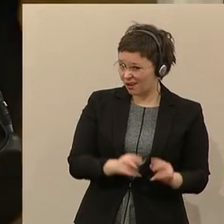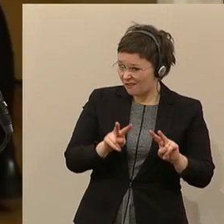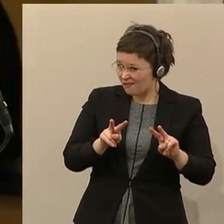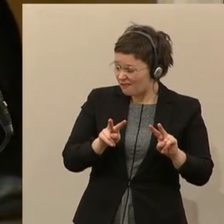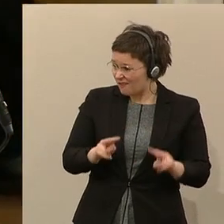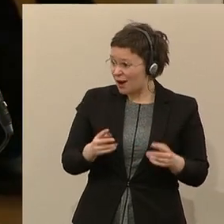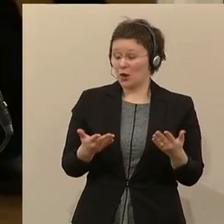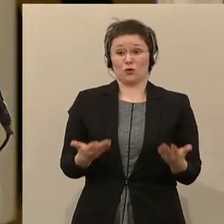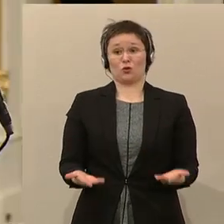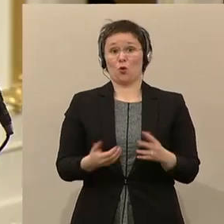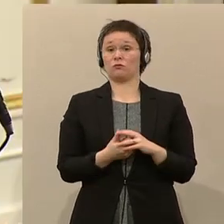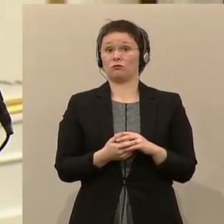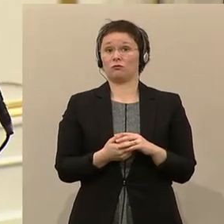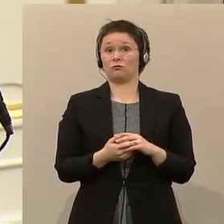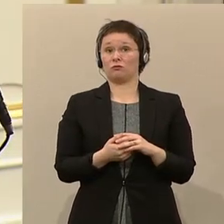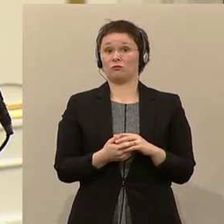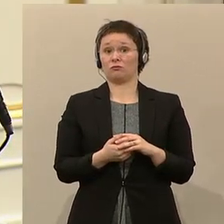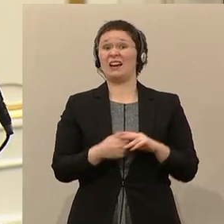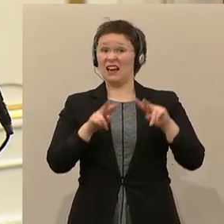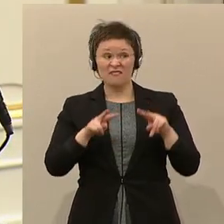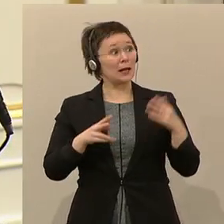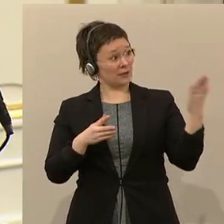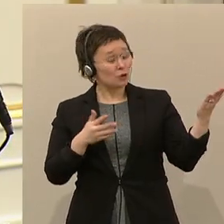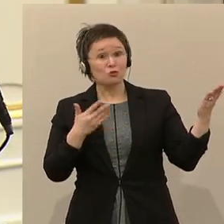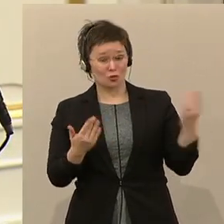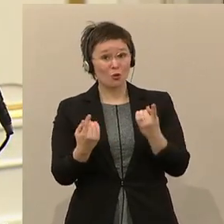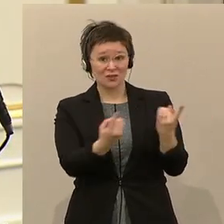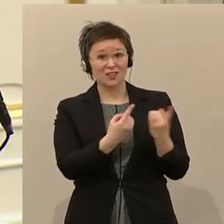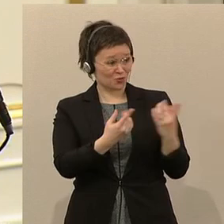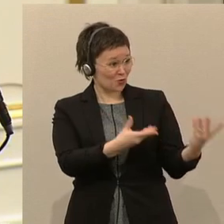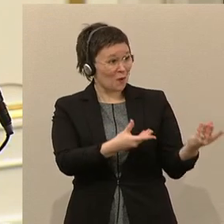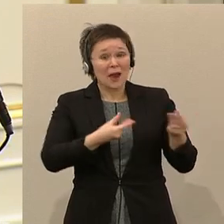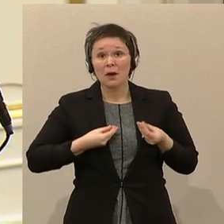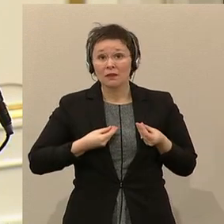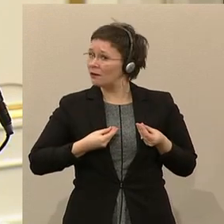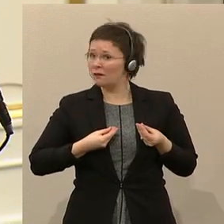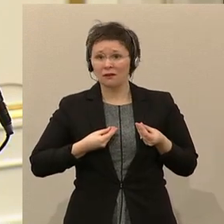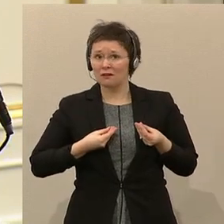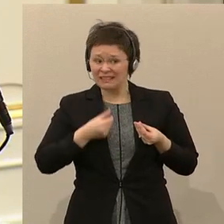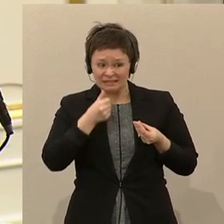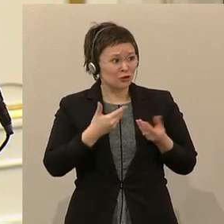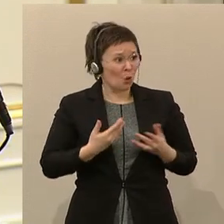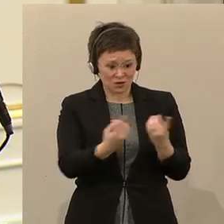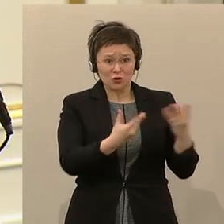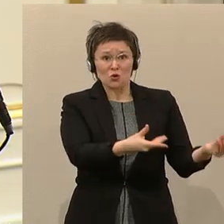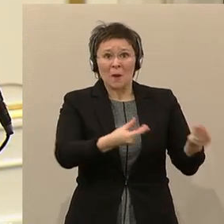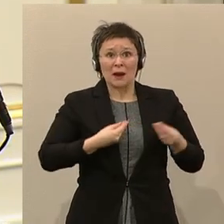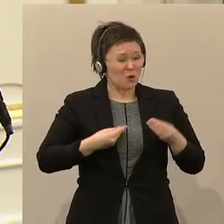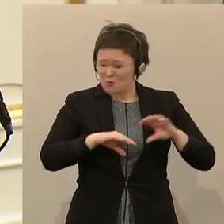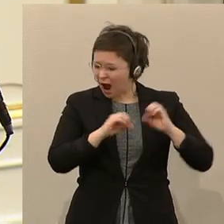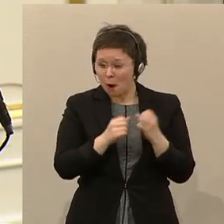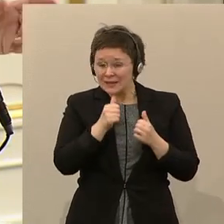Haben Sie uns so eine Situation hinterlassen? Nein, Sie haben es uns nicht hinterlassen. Ganz und gar nicht.